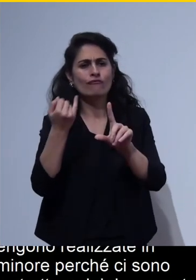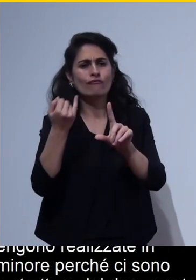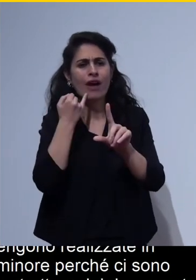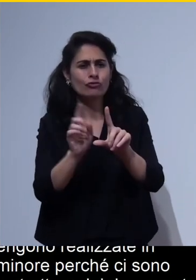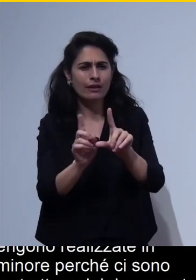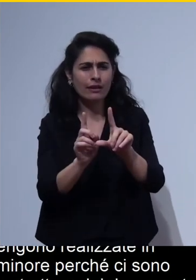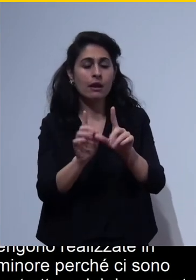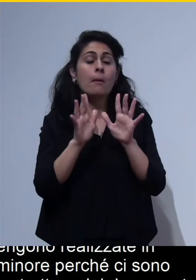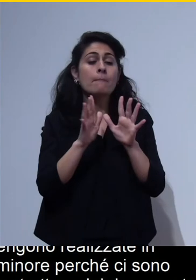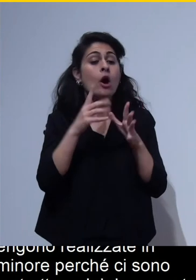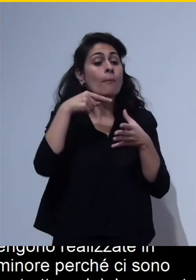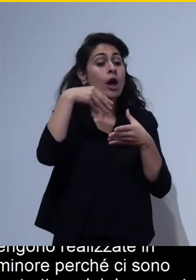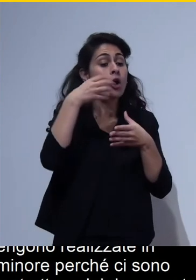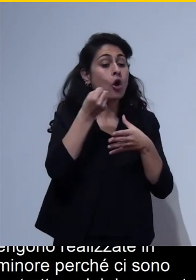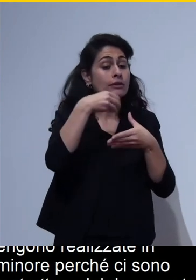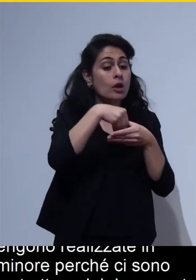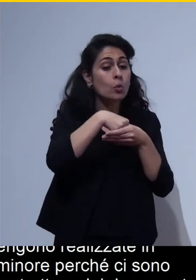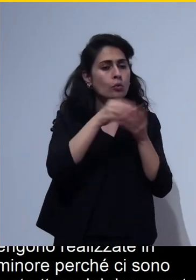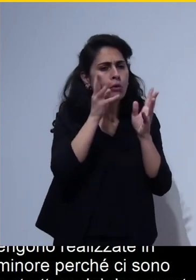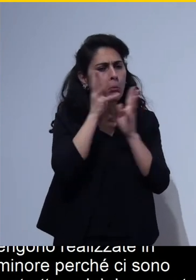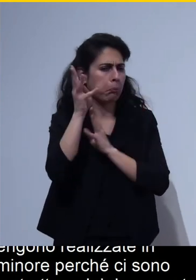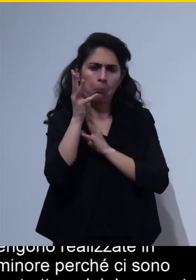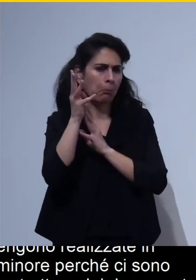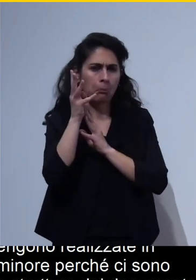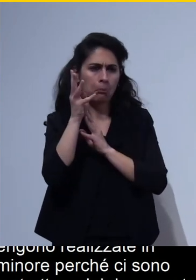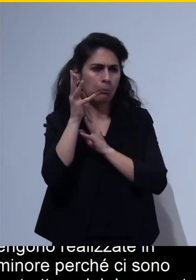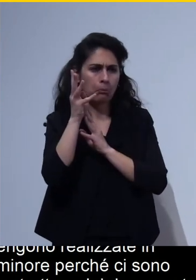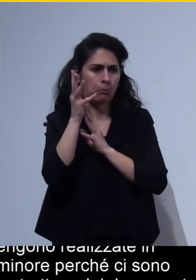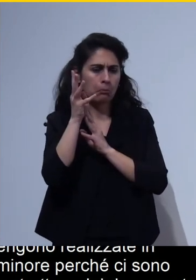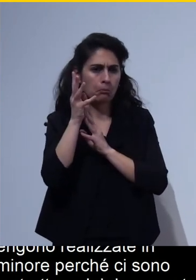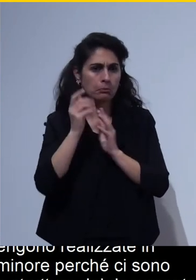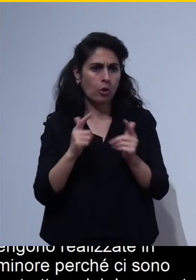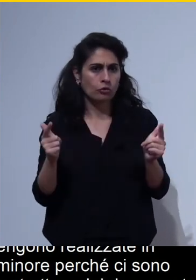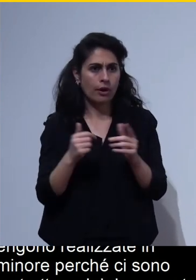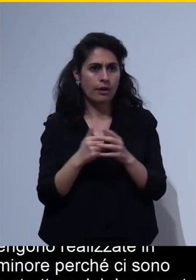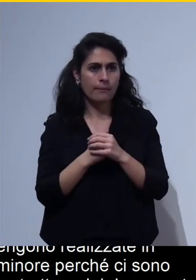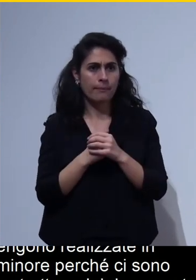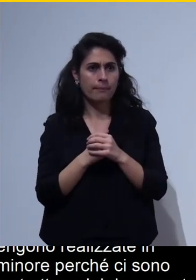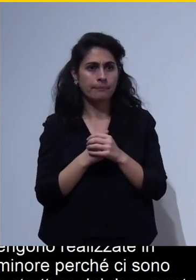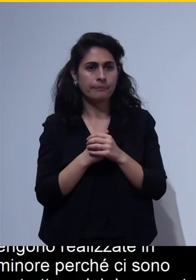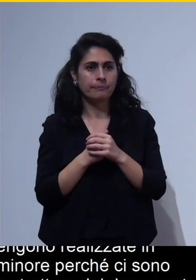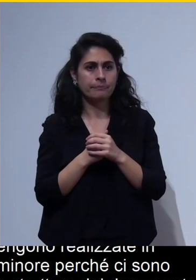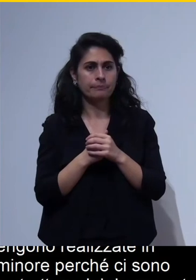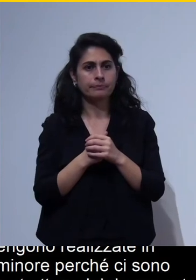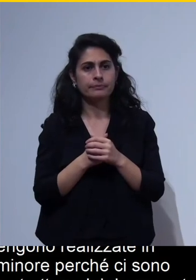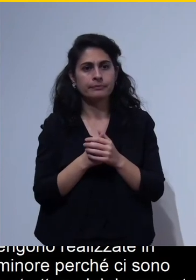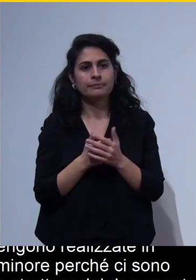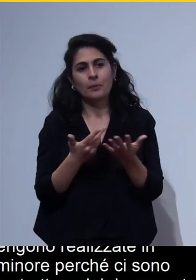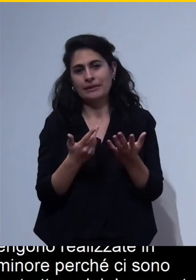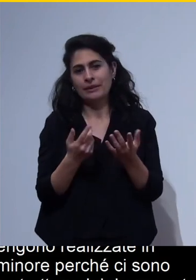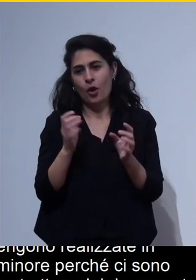nel contenuto quindi è comunque un caso che ci tenevamo a tenerlo in